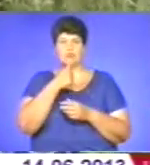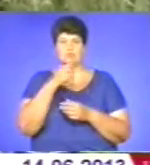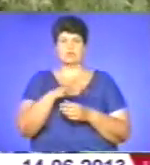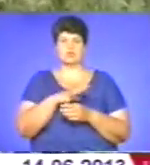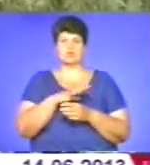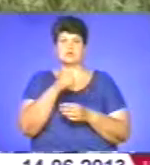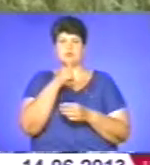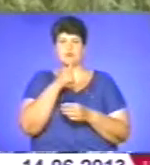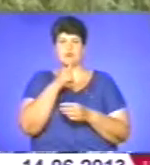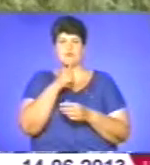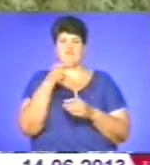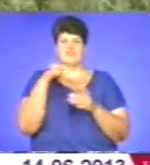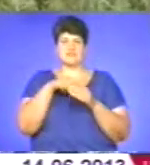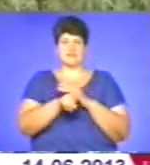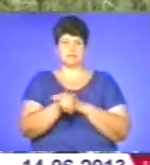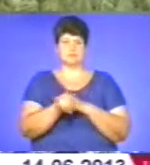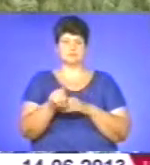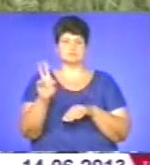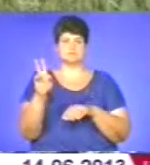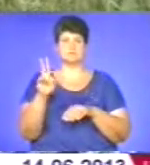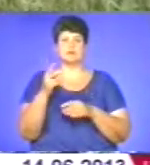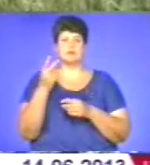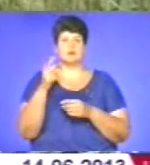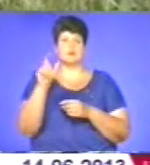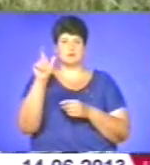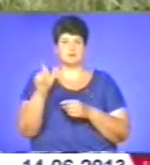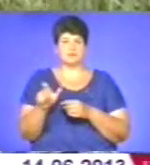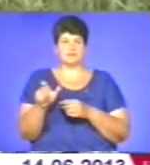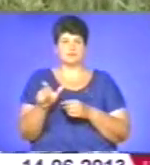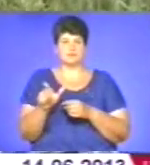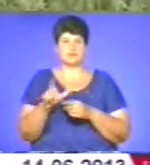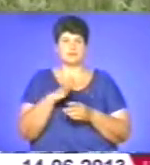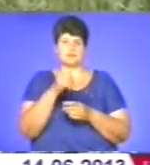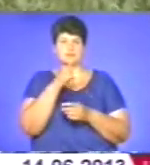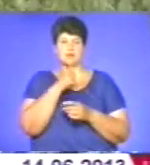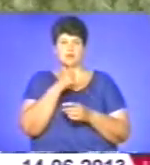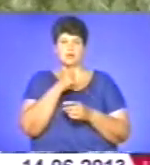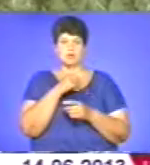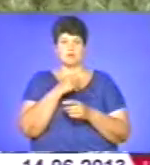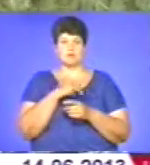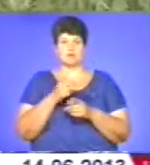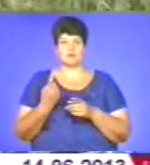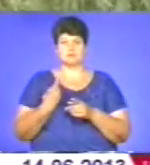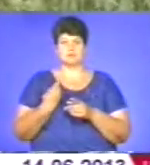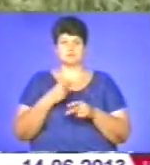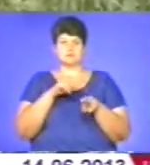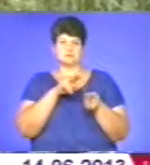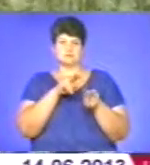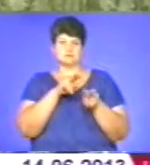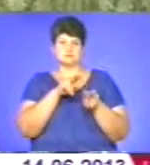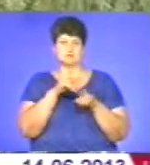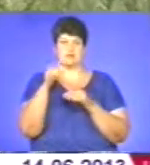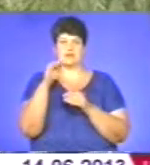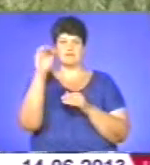була спроба втечі заслуженого. Під час цієї спроби, чатовий, який ніс на спостережній вежі